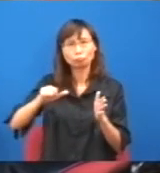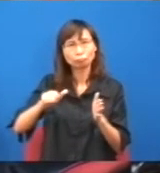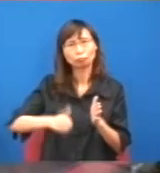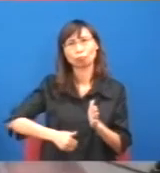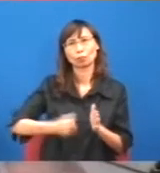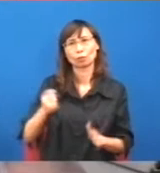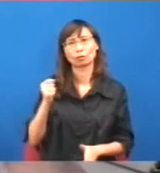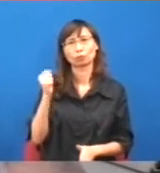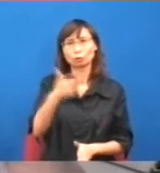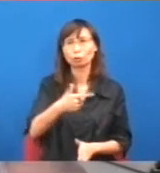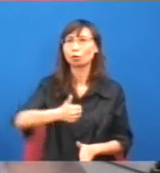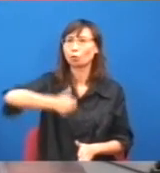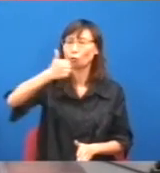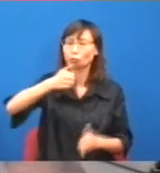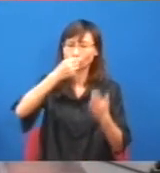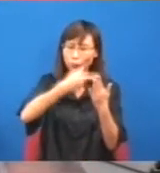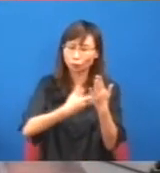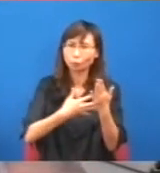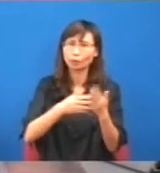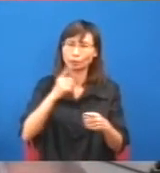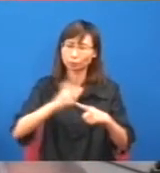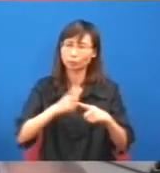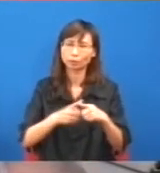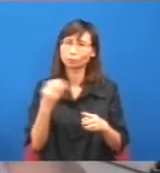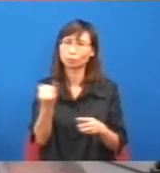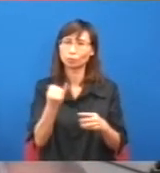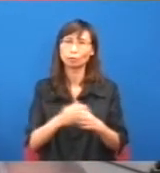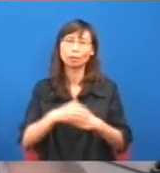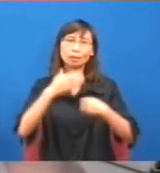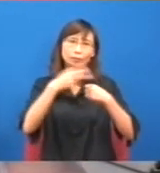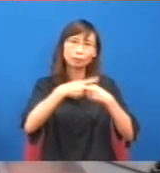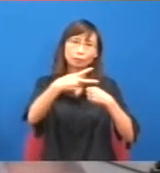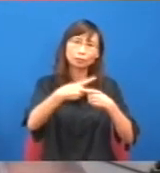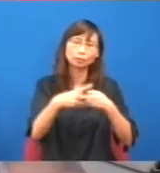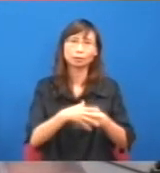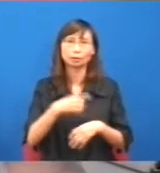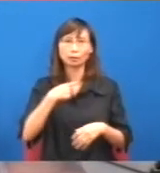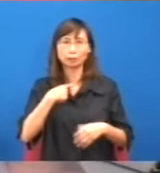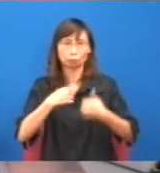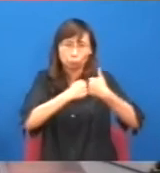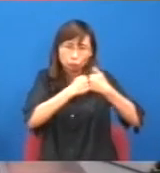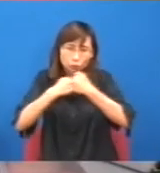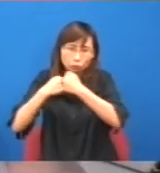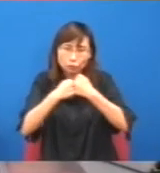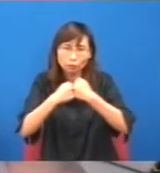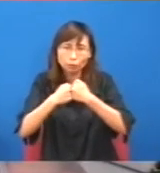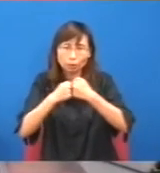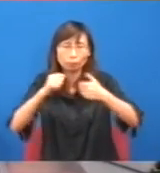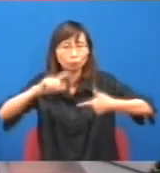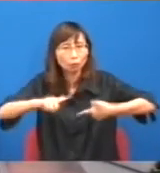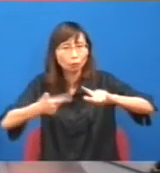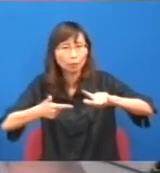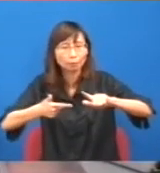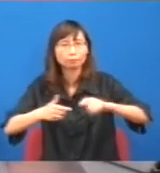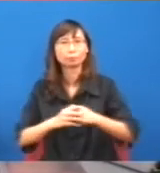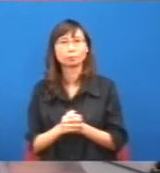就是比較遺憾,第二就是,其實你應該用鬥爭的手段,於用談判,談